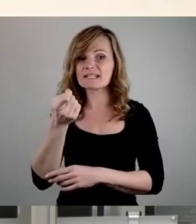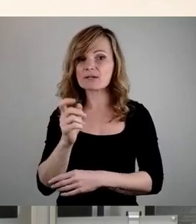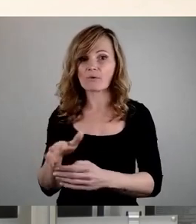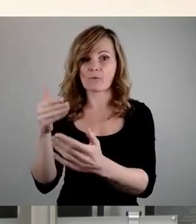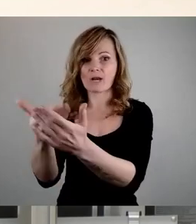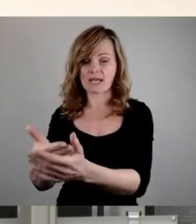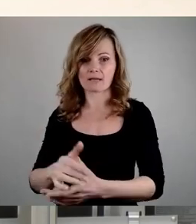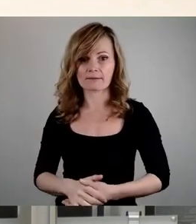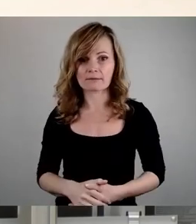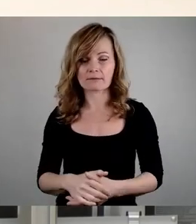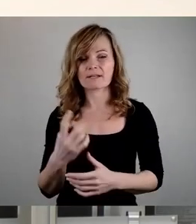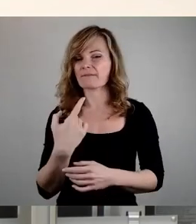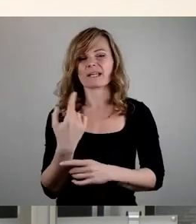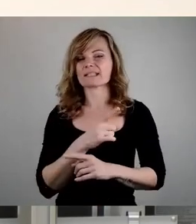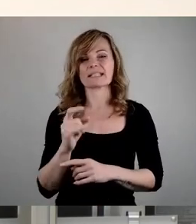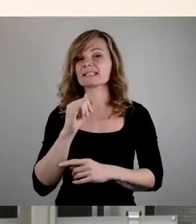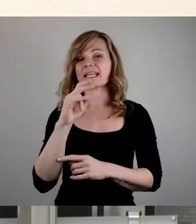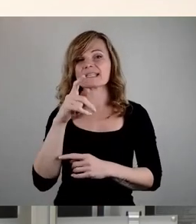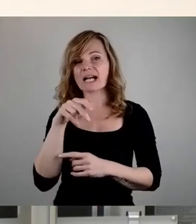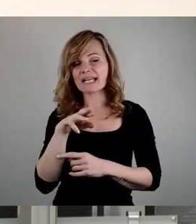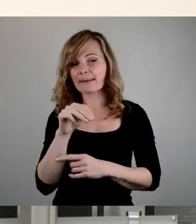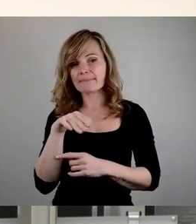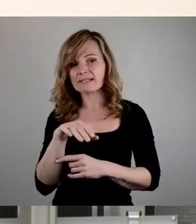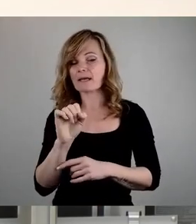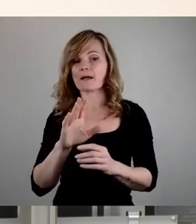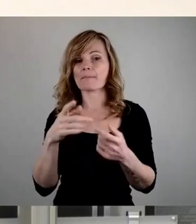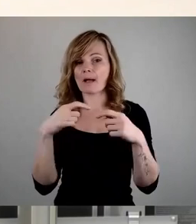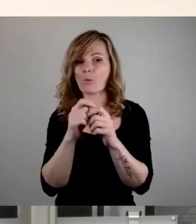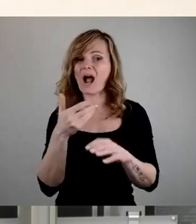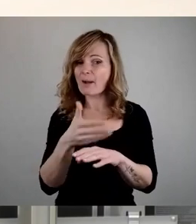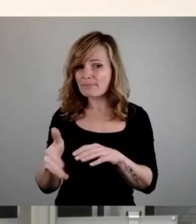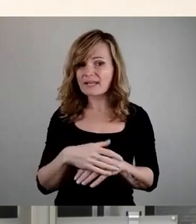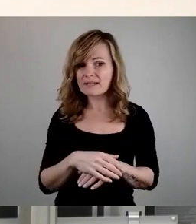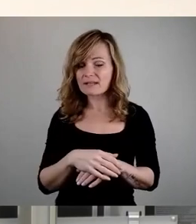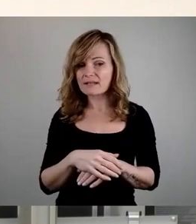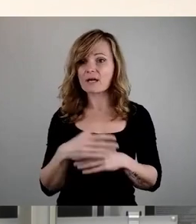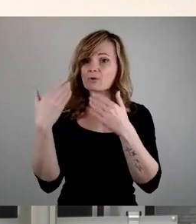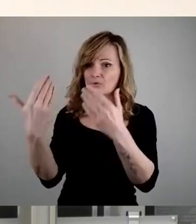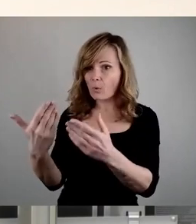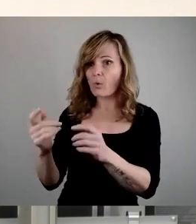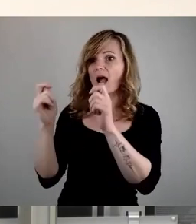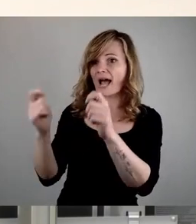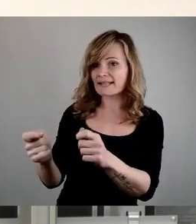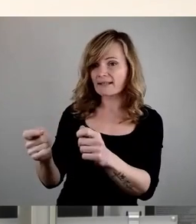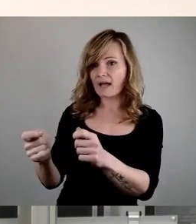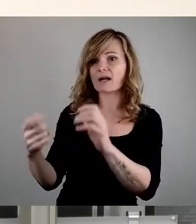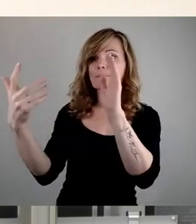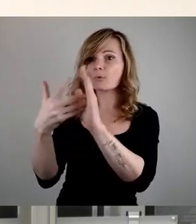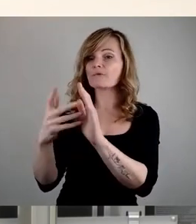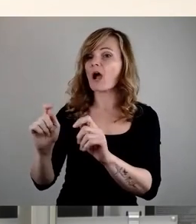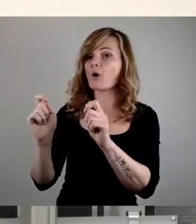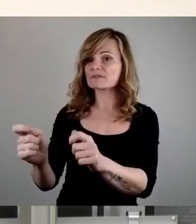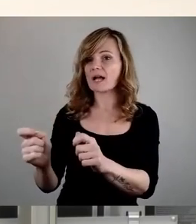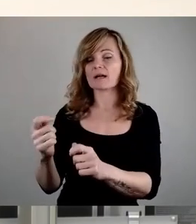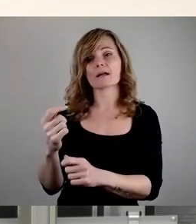Wir haben nicht den Interimsbau als solches abgelehnt, sondern den Antrag, so wie sie ihn gestellt hat, wäre es ein Prüfauftrag gewesen, wäre man durchaus